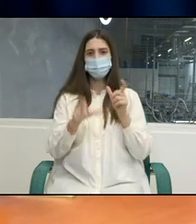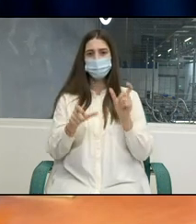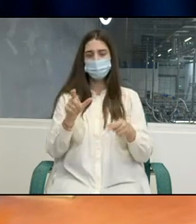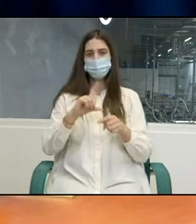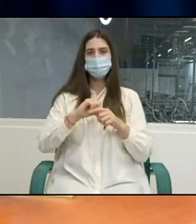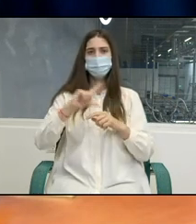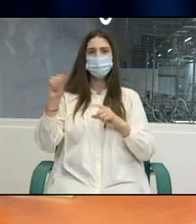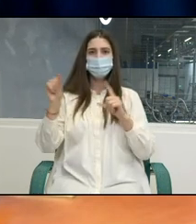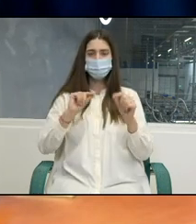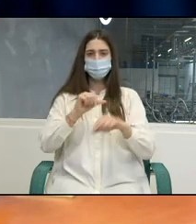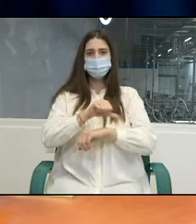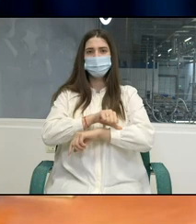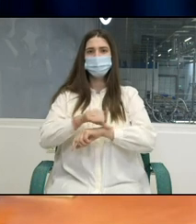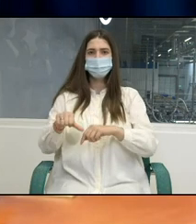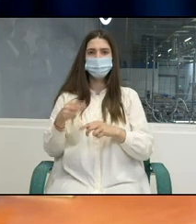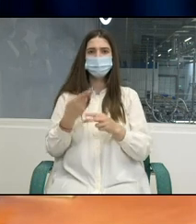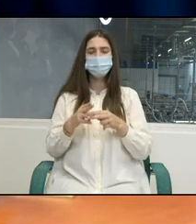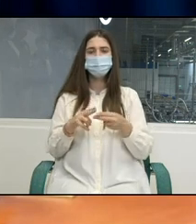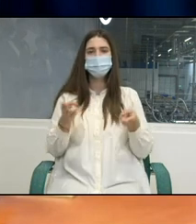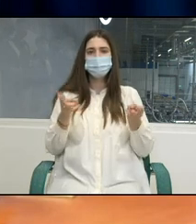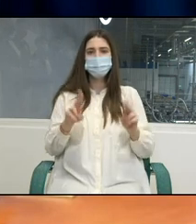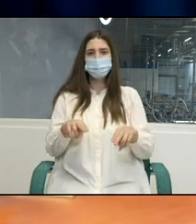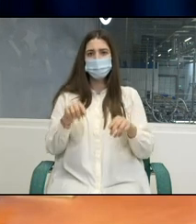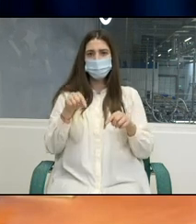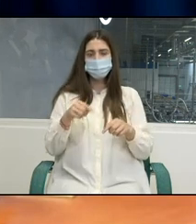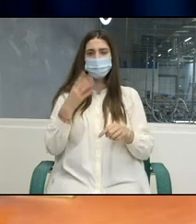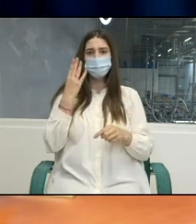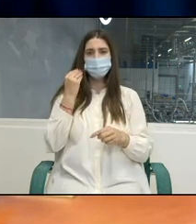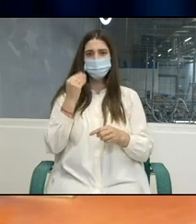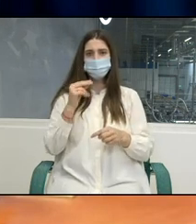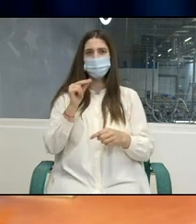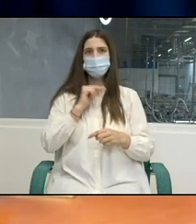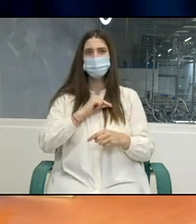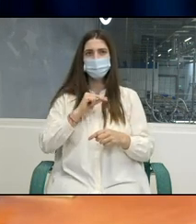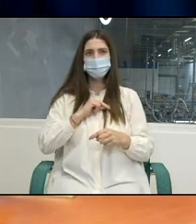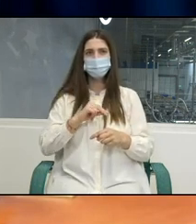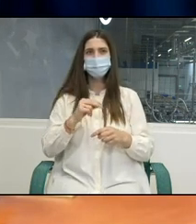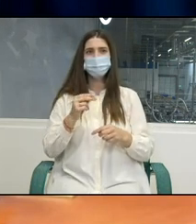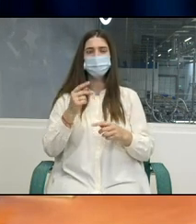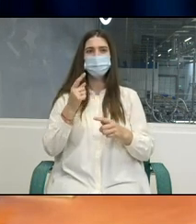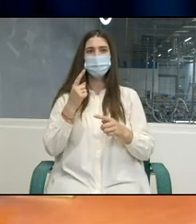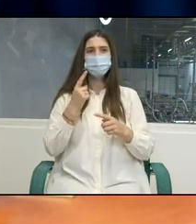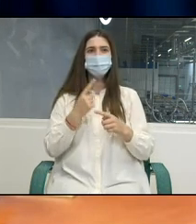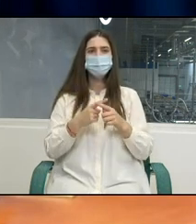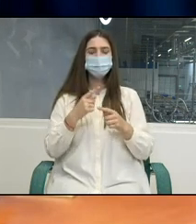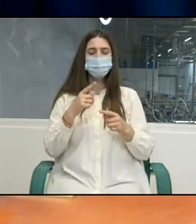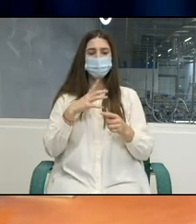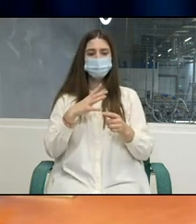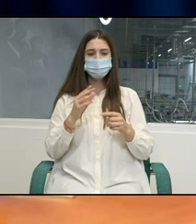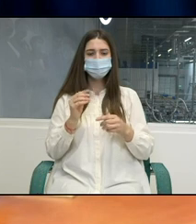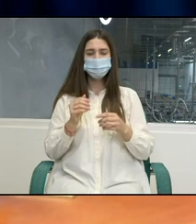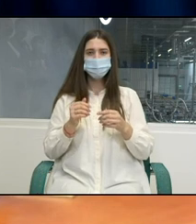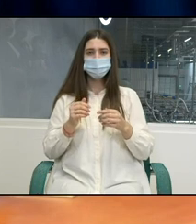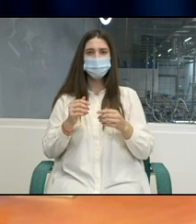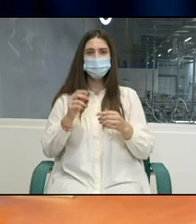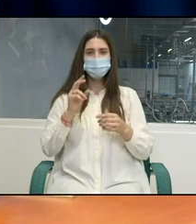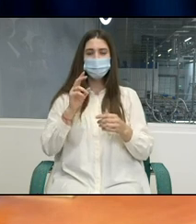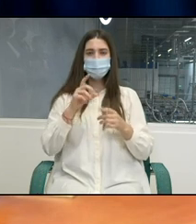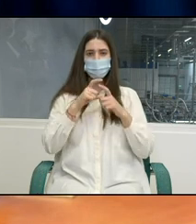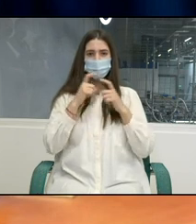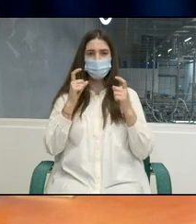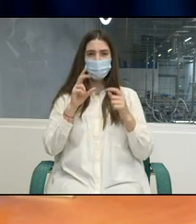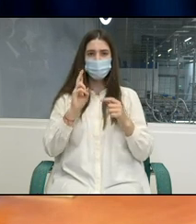informare. Pe lângă aceasta, țara domneavoastră, ca și alte țări, a fost lăvită puternic de către COVID-19, ducând la o contractare în